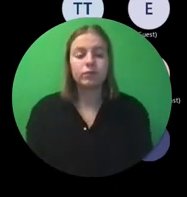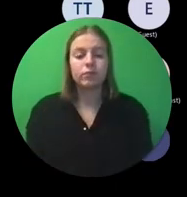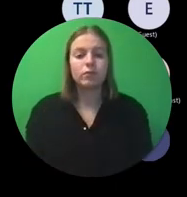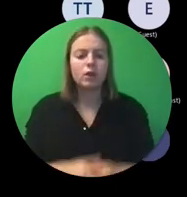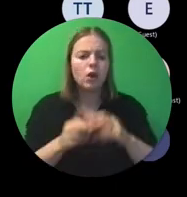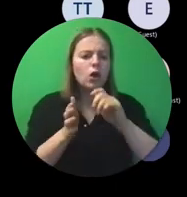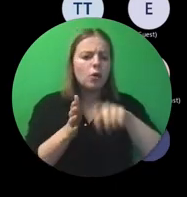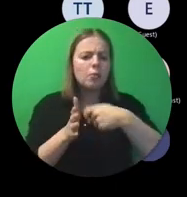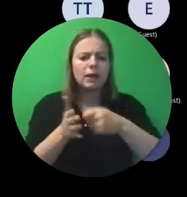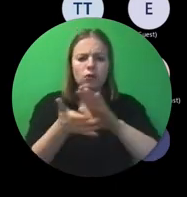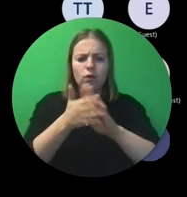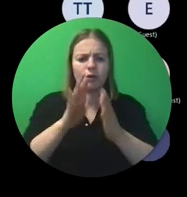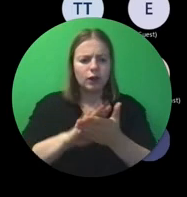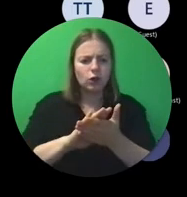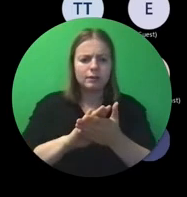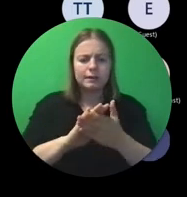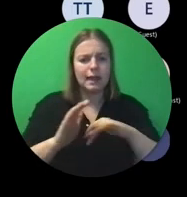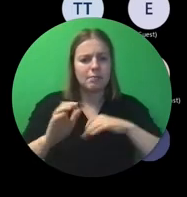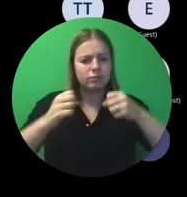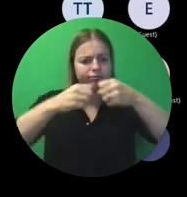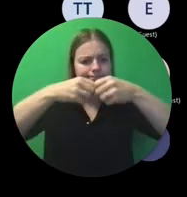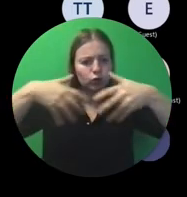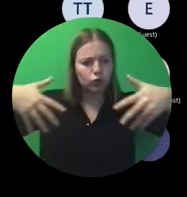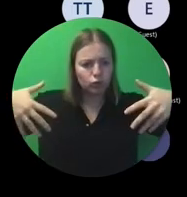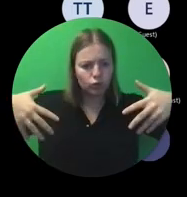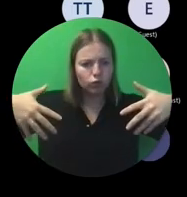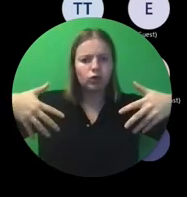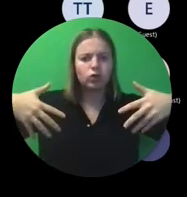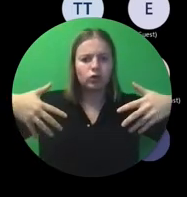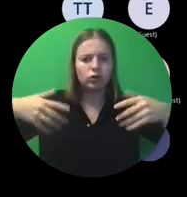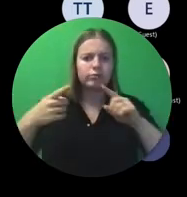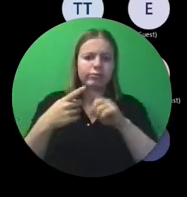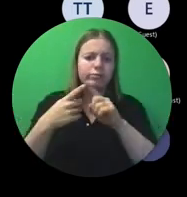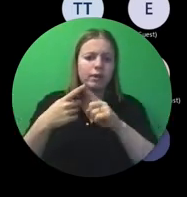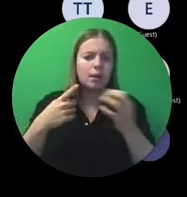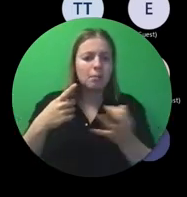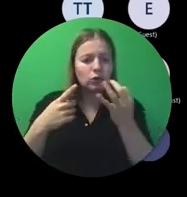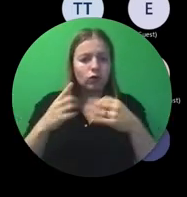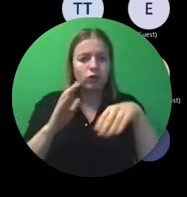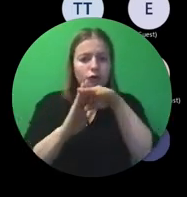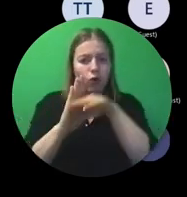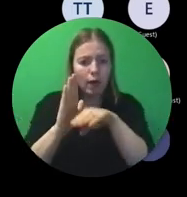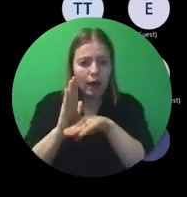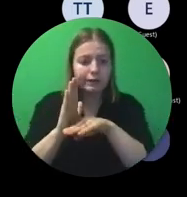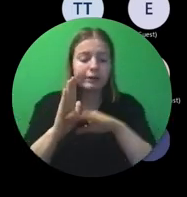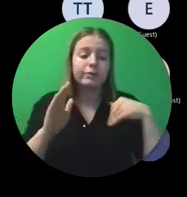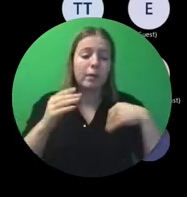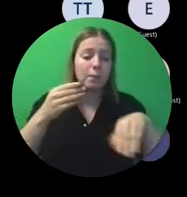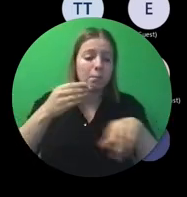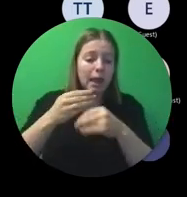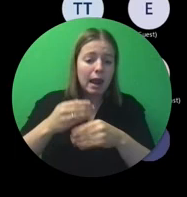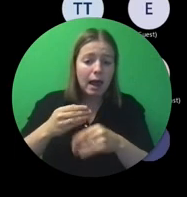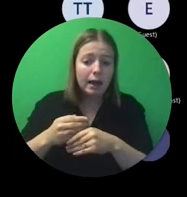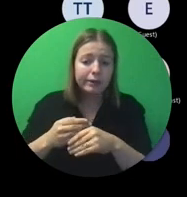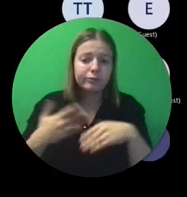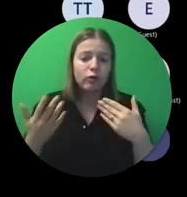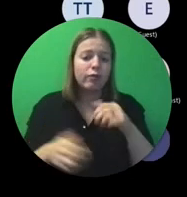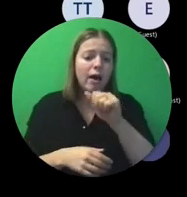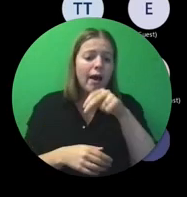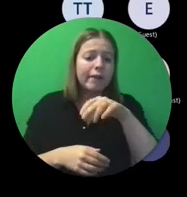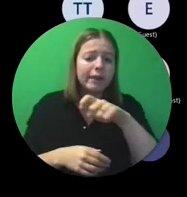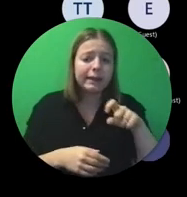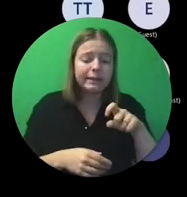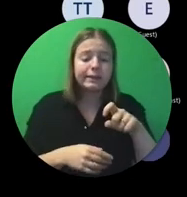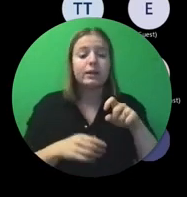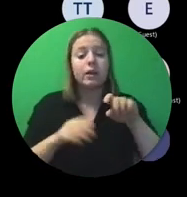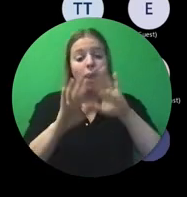Uw projectovereenkomst volgt ook een bepaalde structuur. Je hebt de bijzondere voorwaarden en dan een reeks bijlagen of annexen. Annex 1,